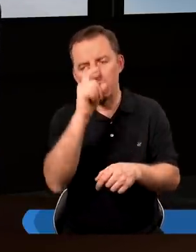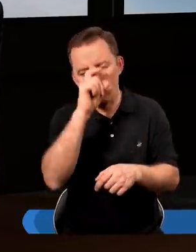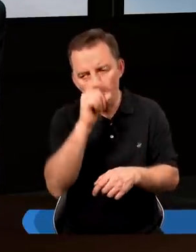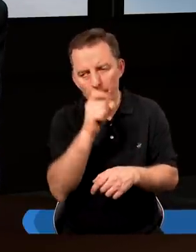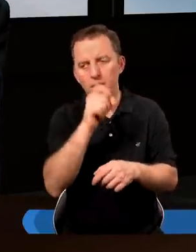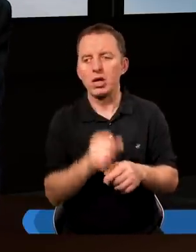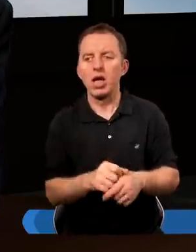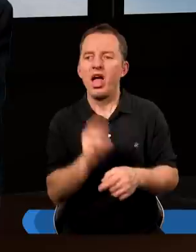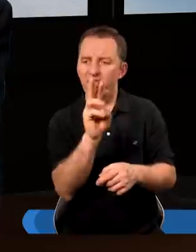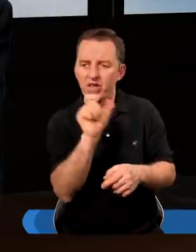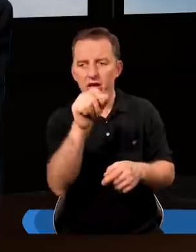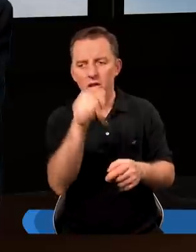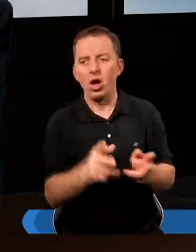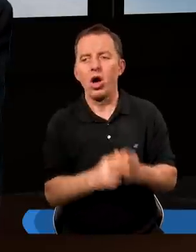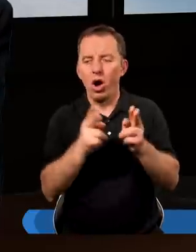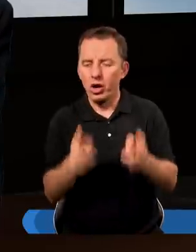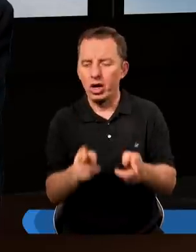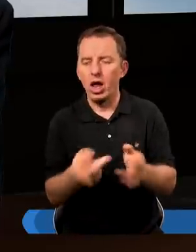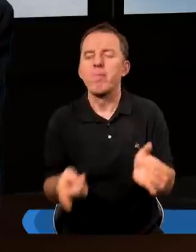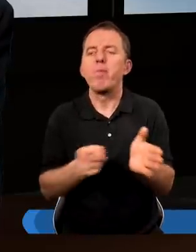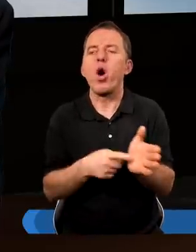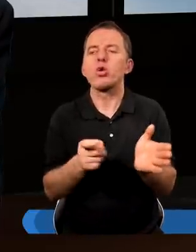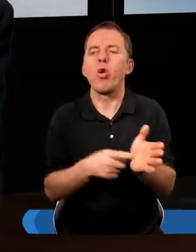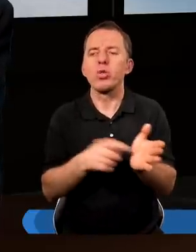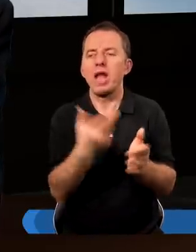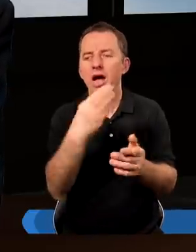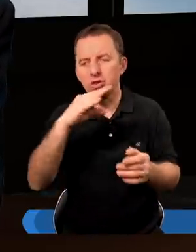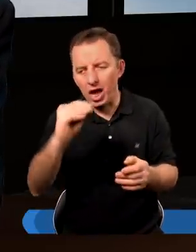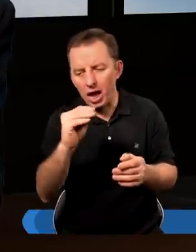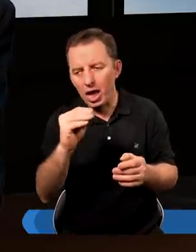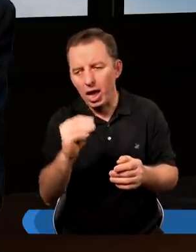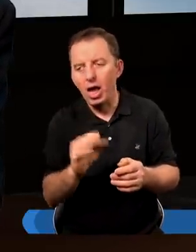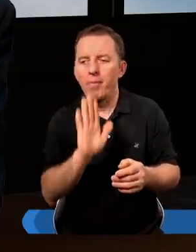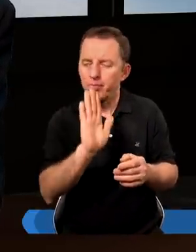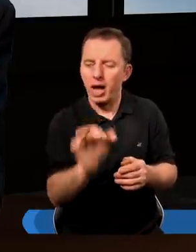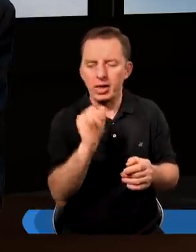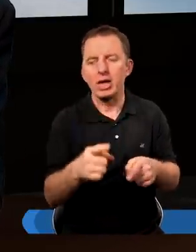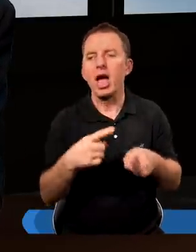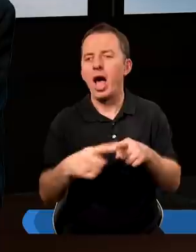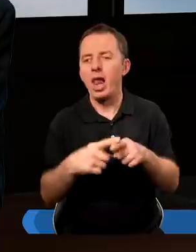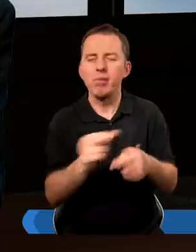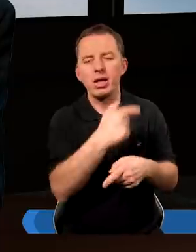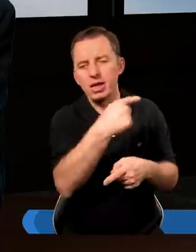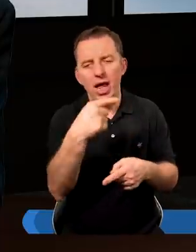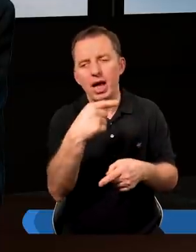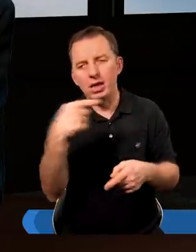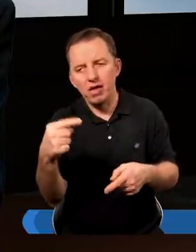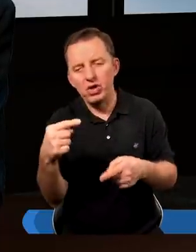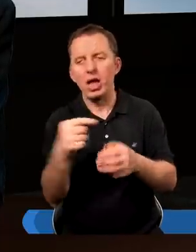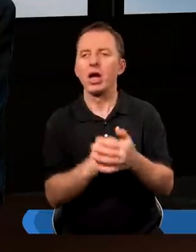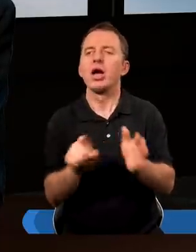złem. Więc to określenie pożądanie ma już taki element negatywny